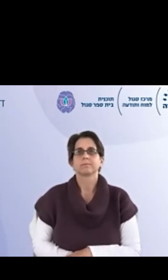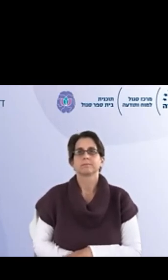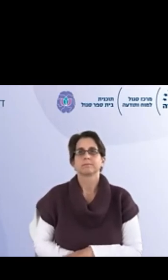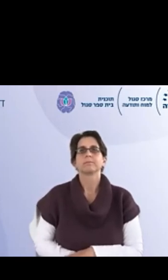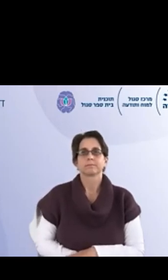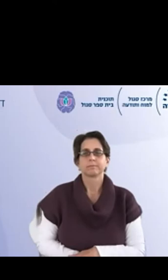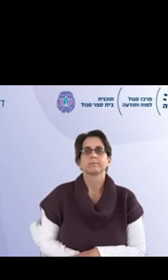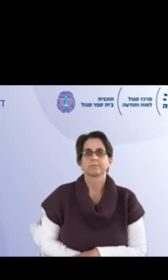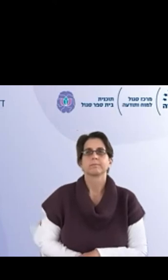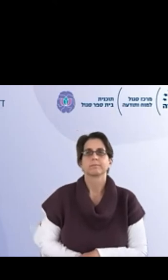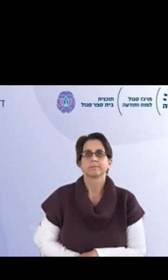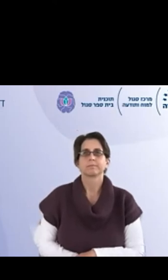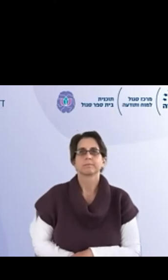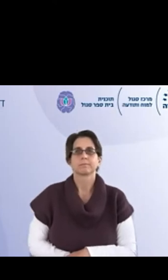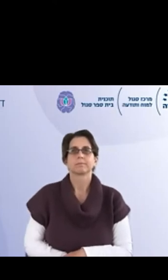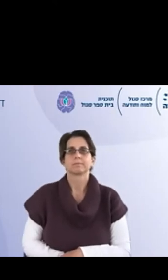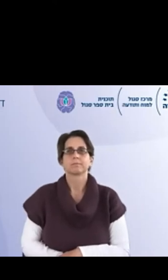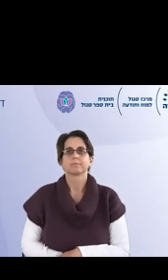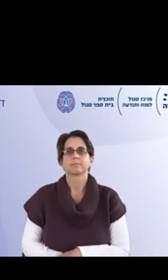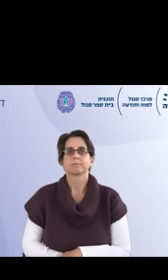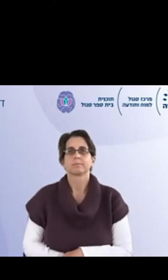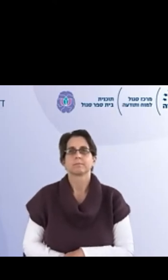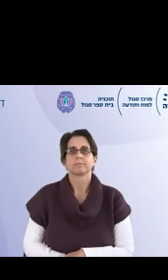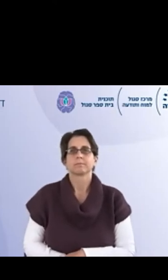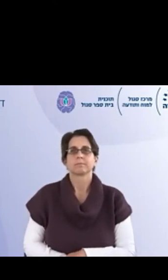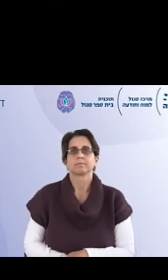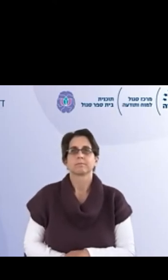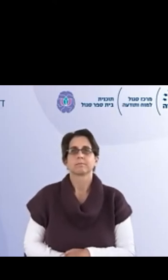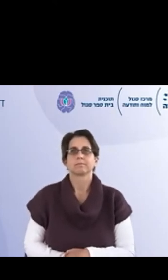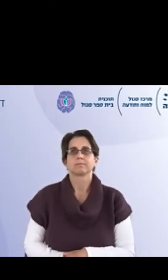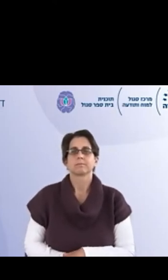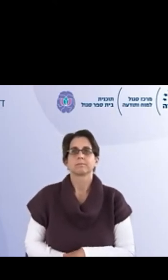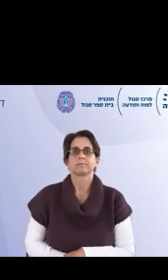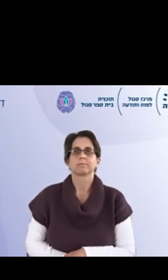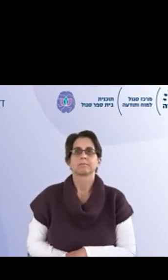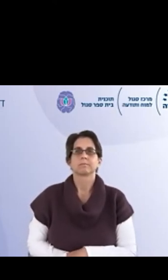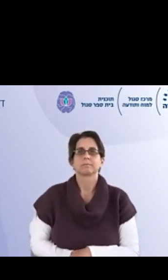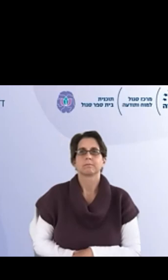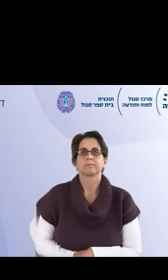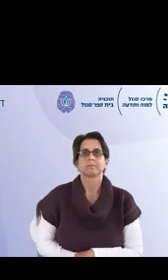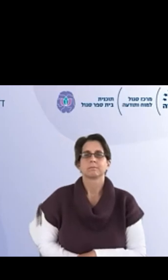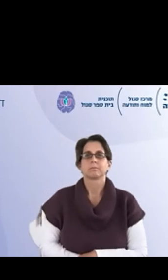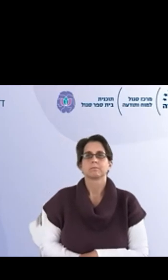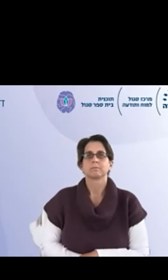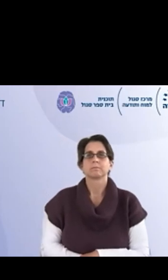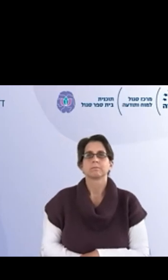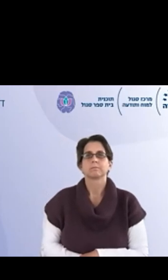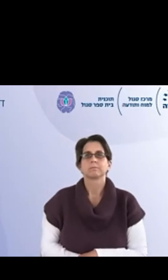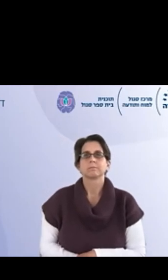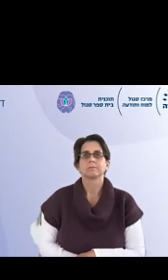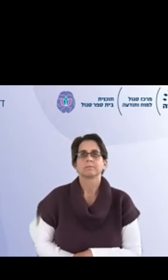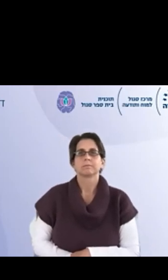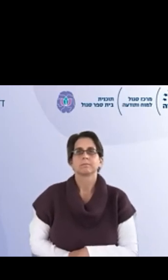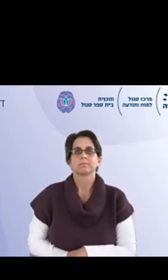עכשיו זה המצב עכשיו ואנחנו נמשיך עם התוכניות שלנו עוד סיבה הייתה כלומר או אסטרטגיה